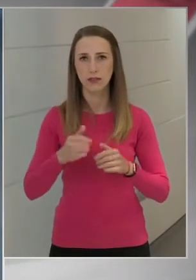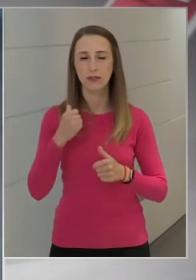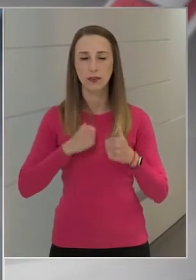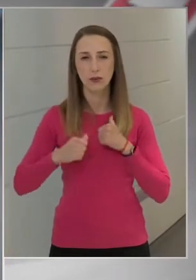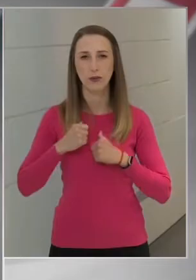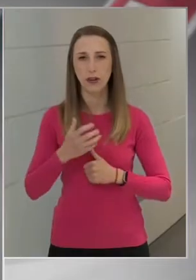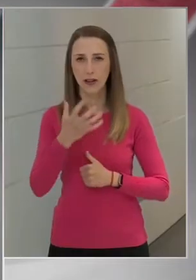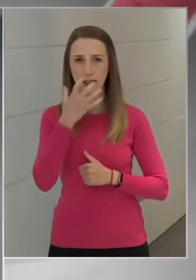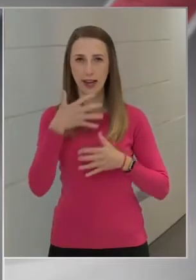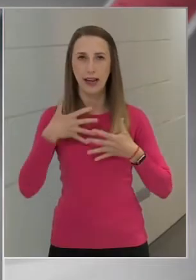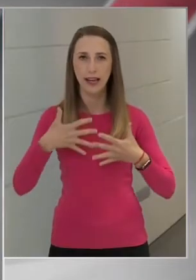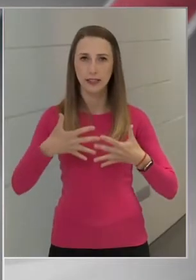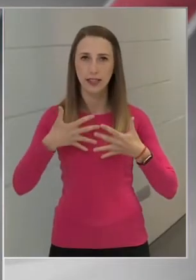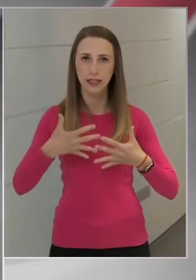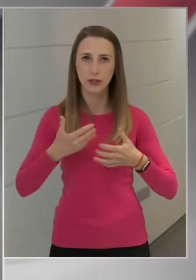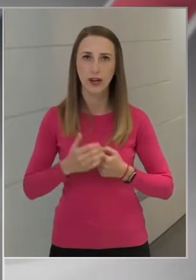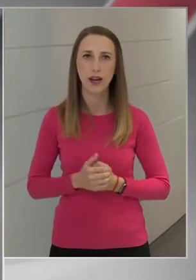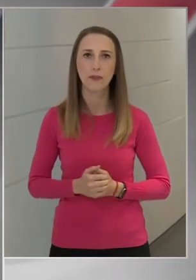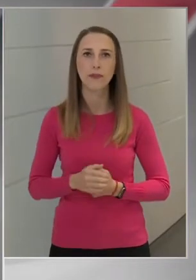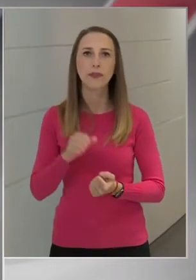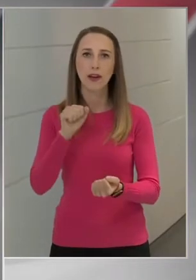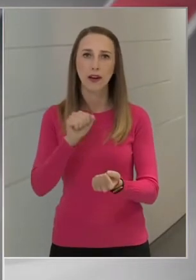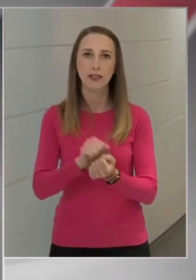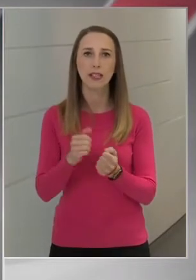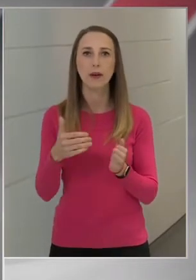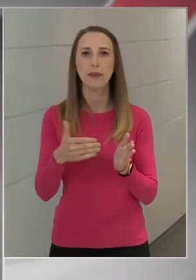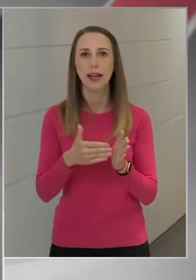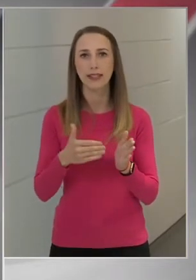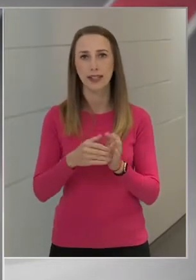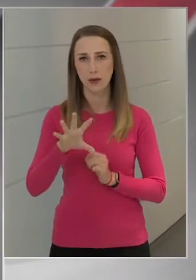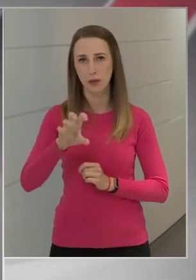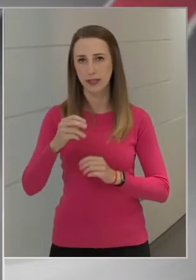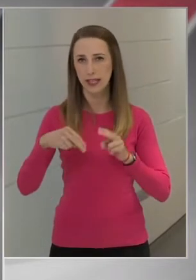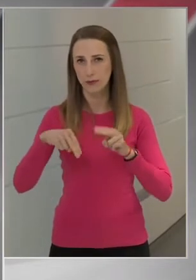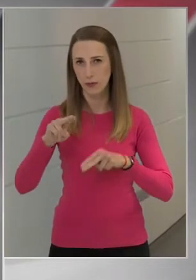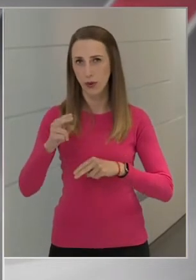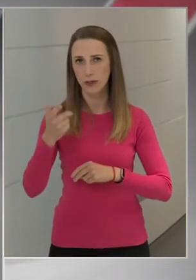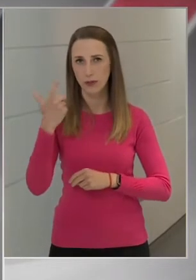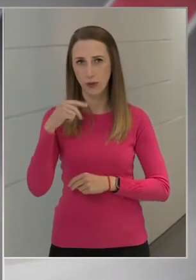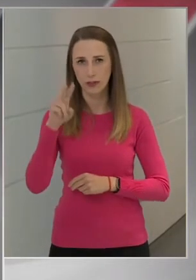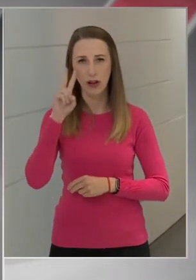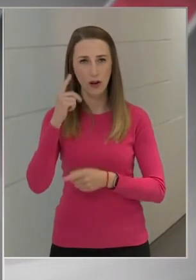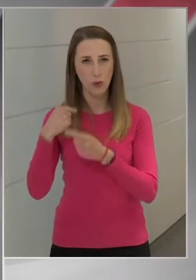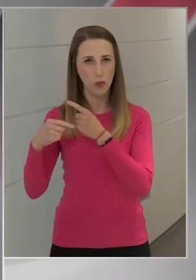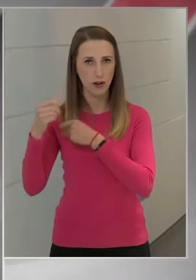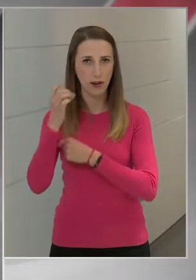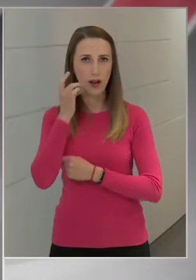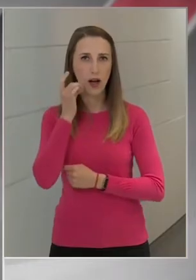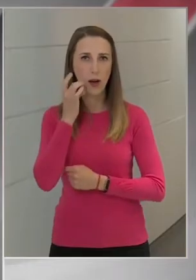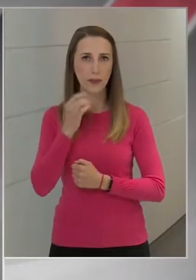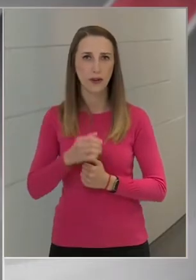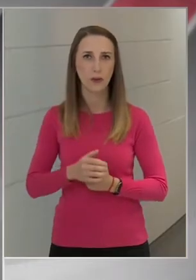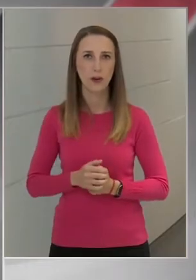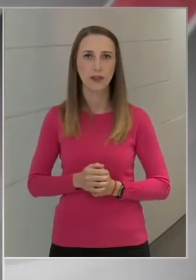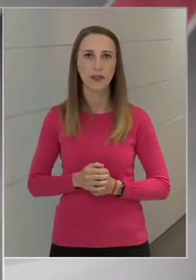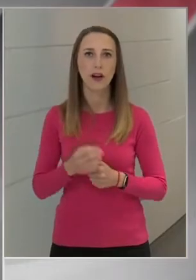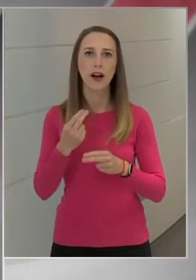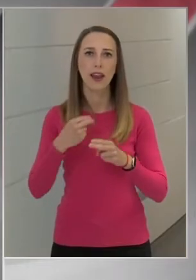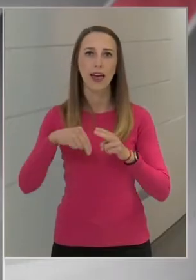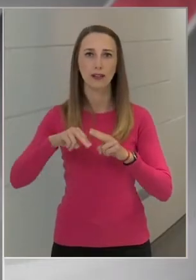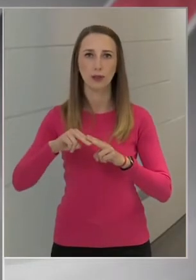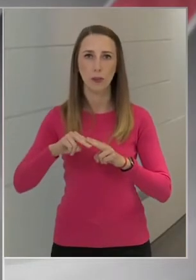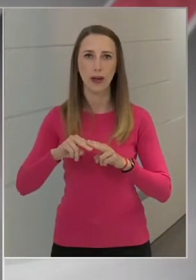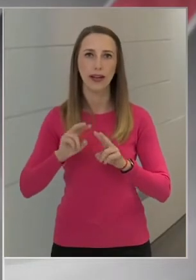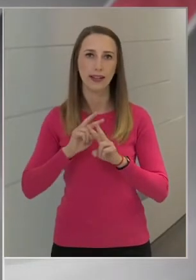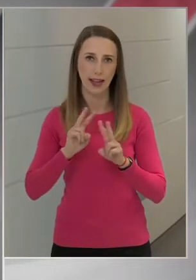lélegeztetésre. Ez a szám is 1500 fölött volt akkor, amikor a legtöbben